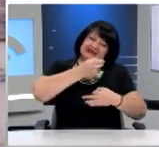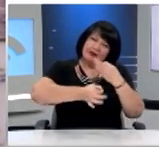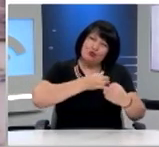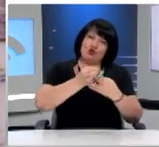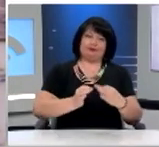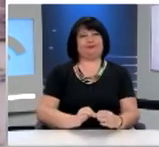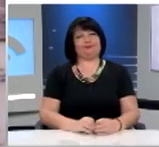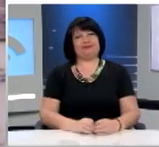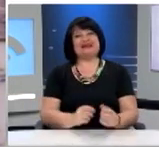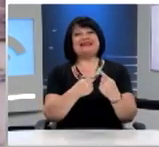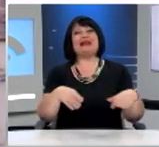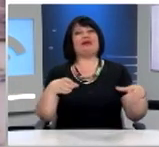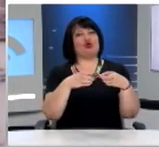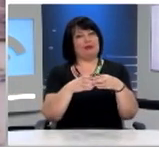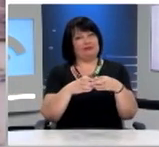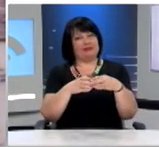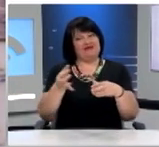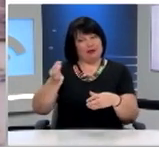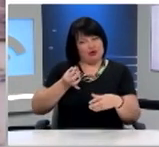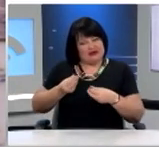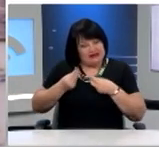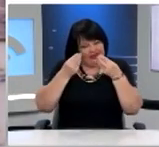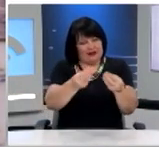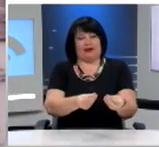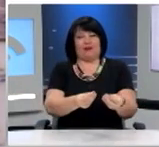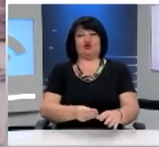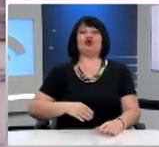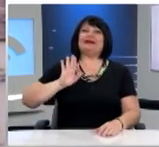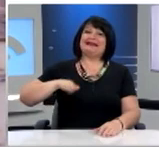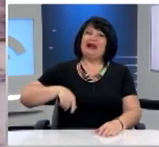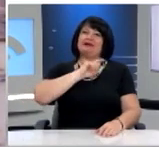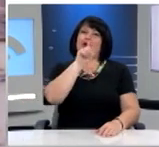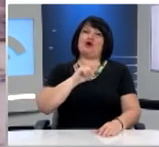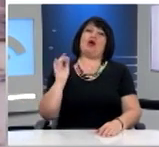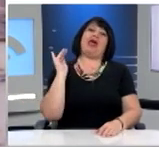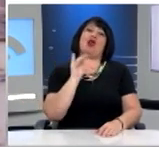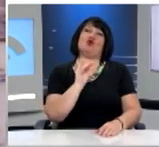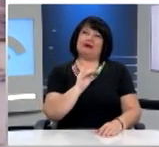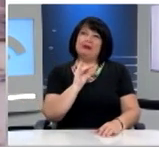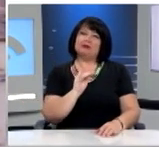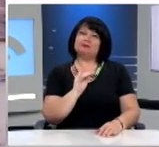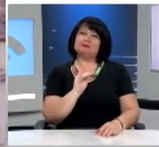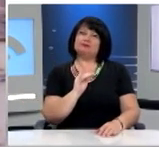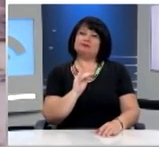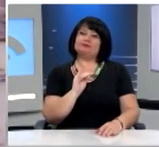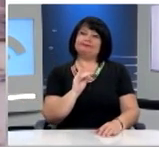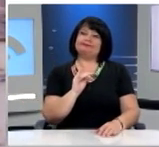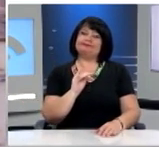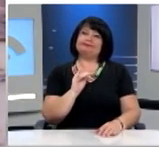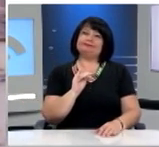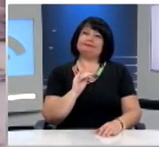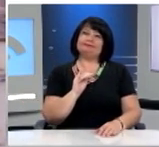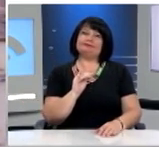προς αυτή την επιτροπή. Το τελευταίο ερώτημα που θέσατε θα το έλεγα